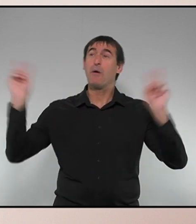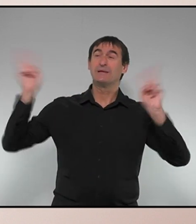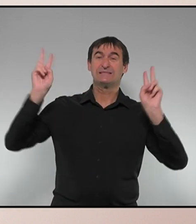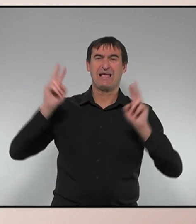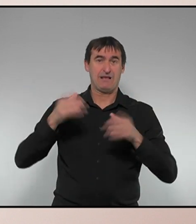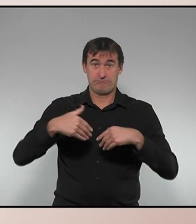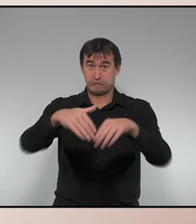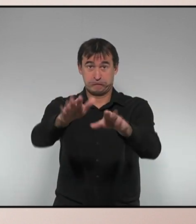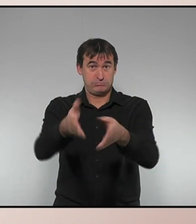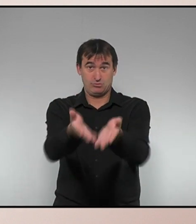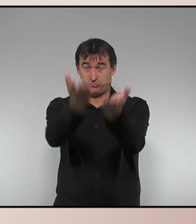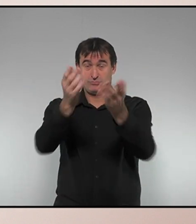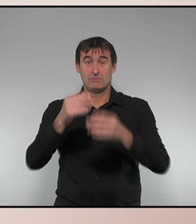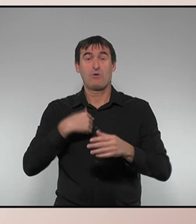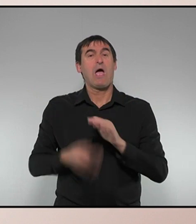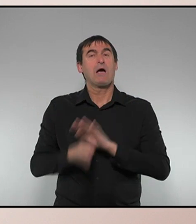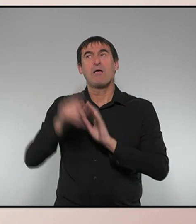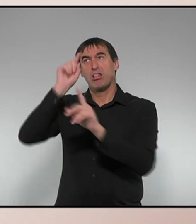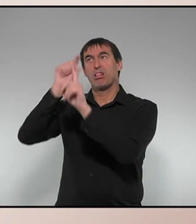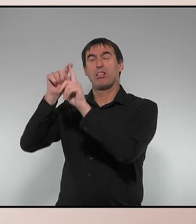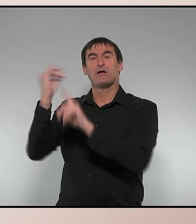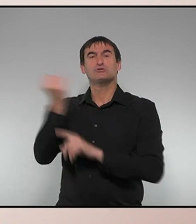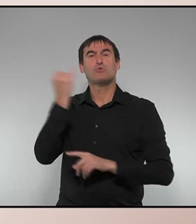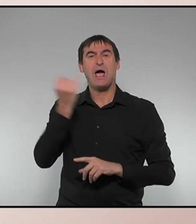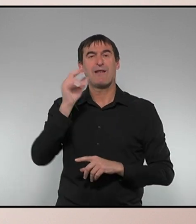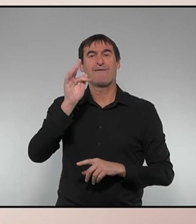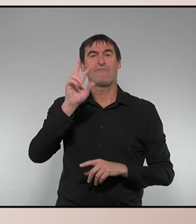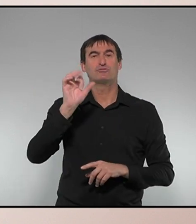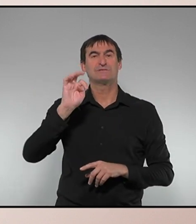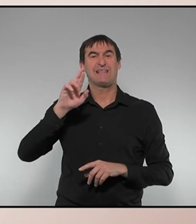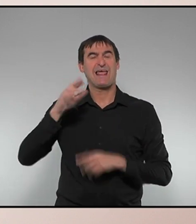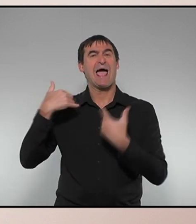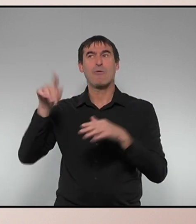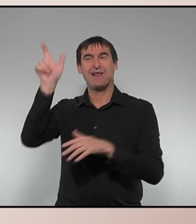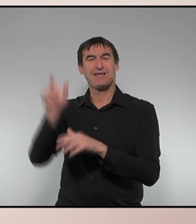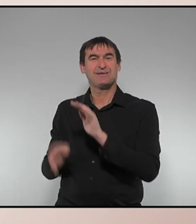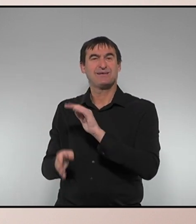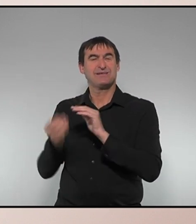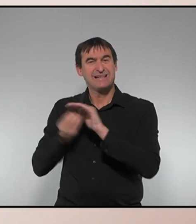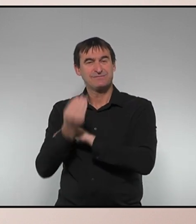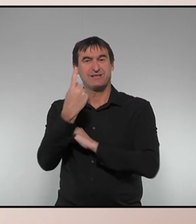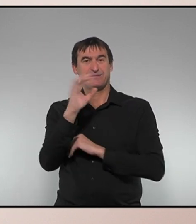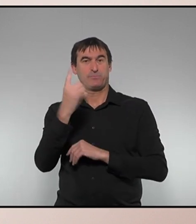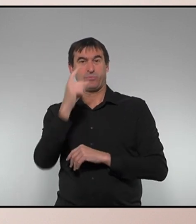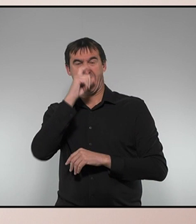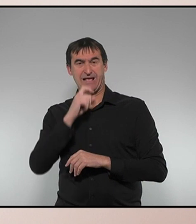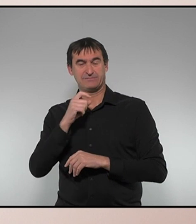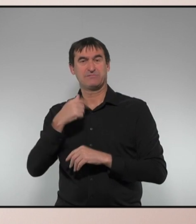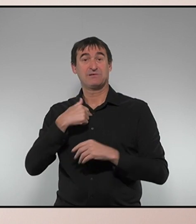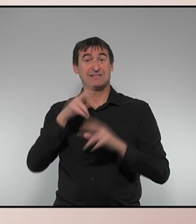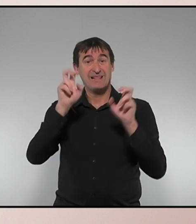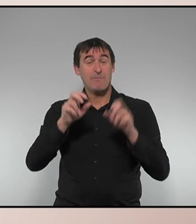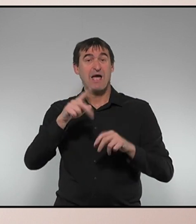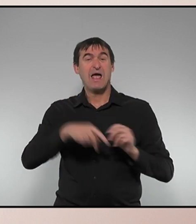recordant Joan Fuster, encara que ja fa 101 anys del seu naixement. i per tant deixo per vostè el